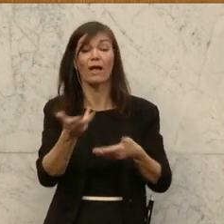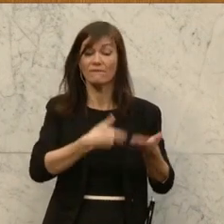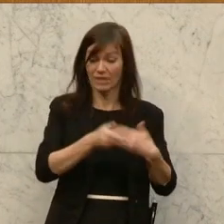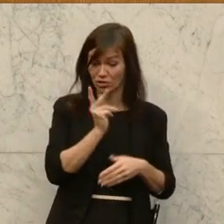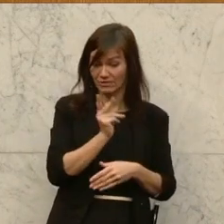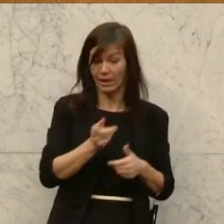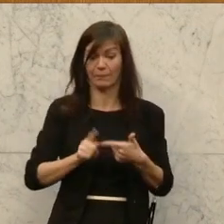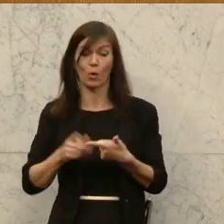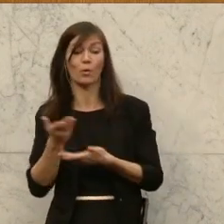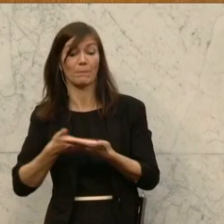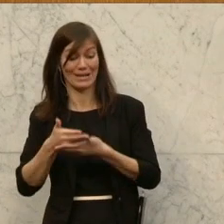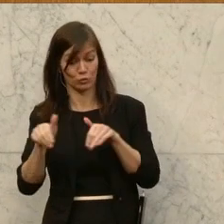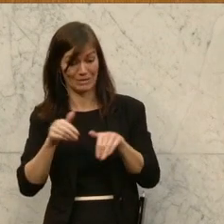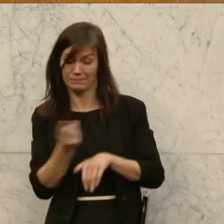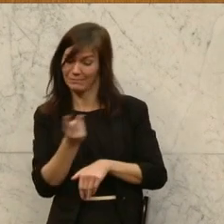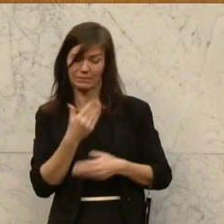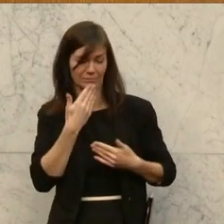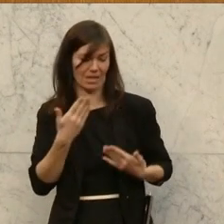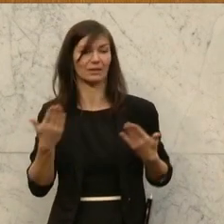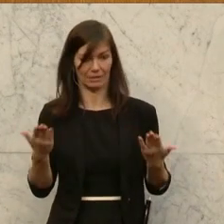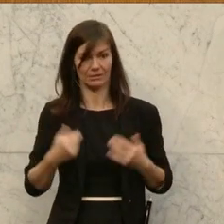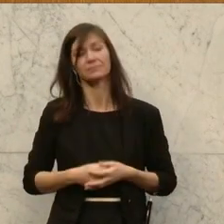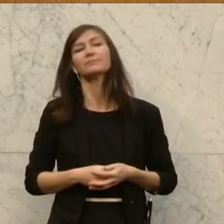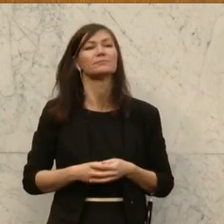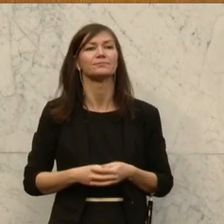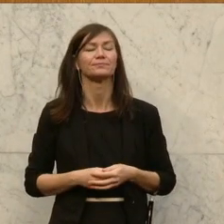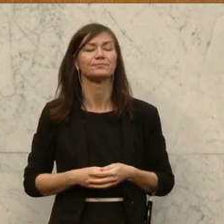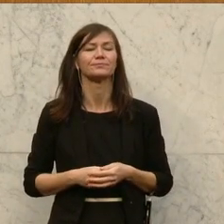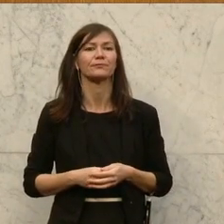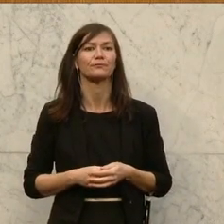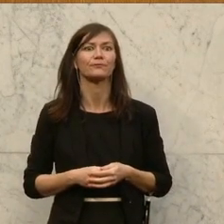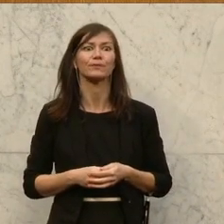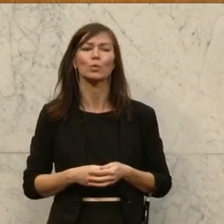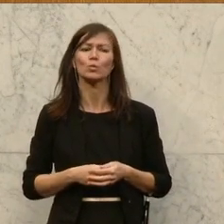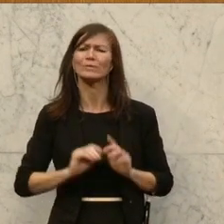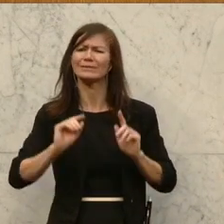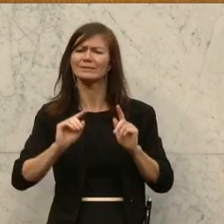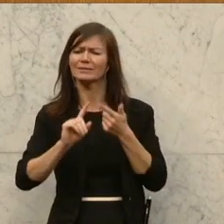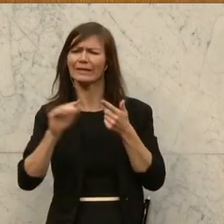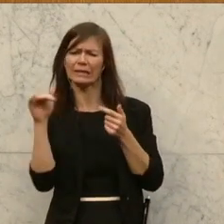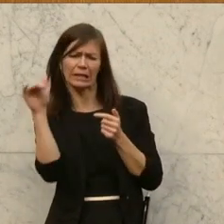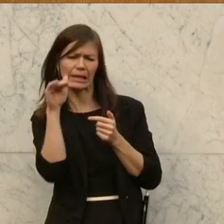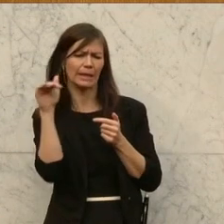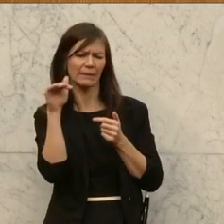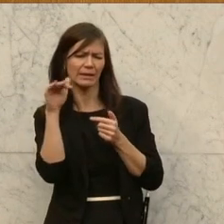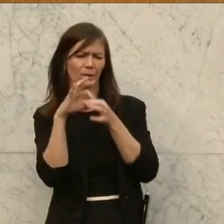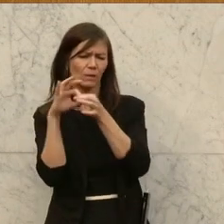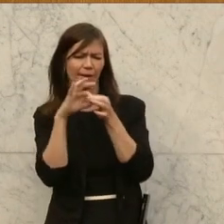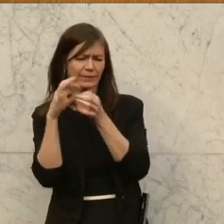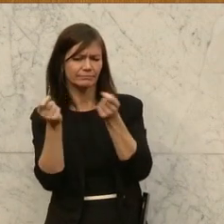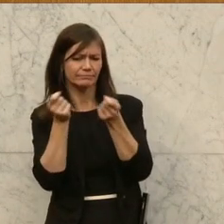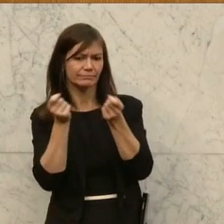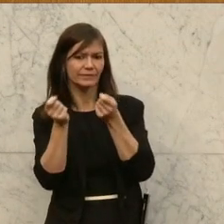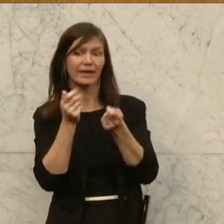Institutionen sei Dank. Und auf einer anderen Ebene, nämlich was Erleichterndes zu organisieren für